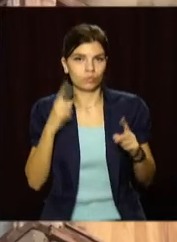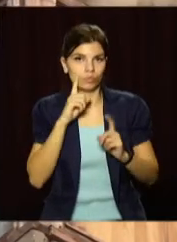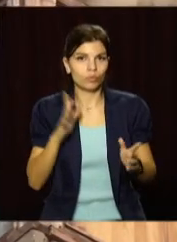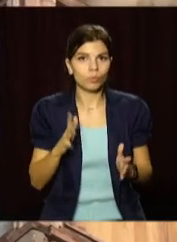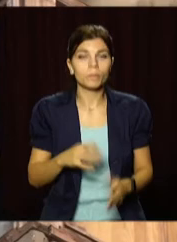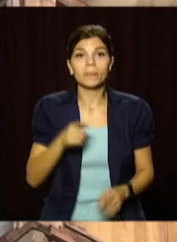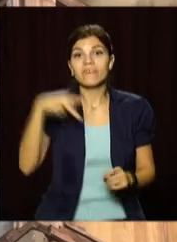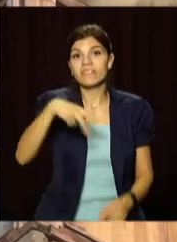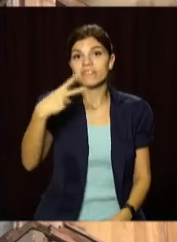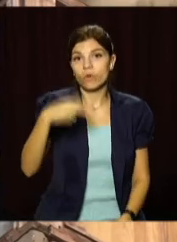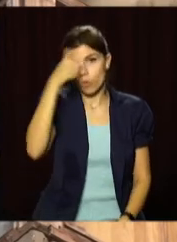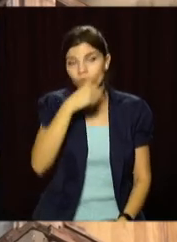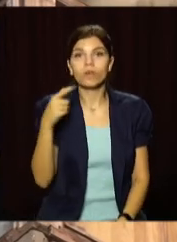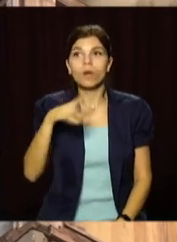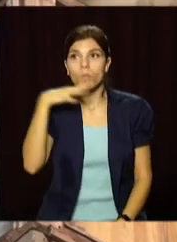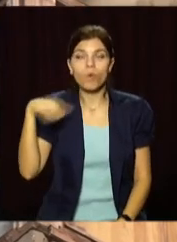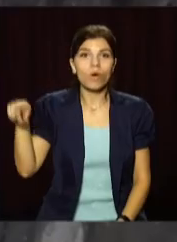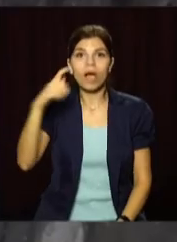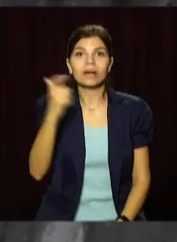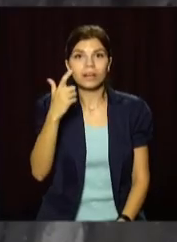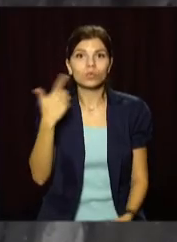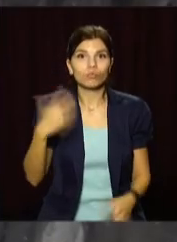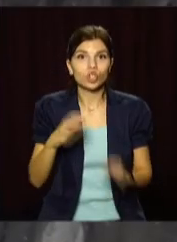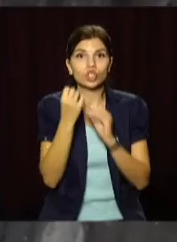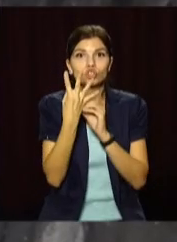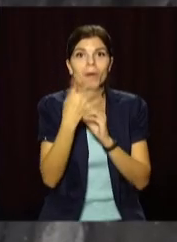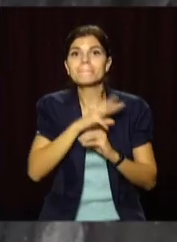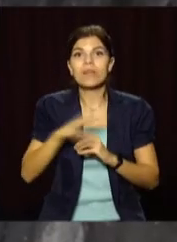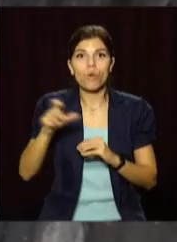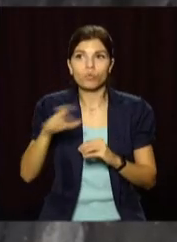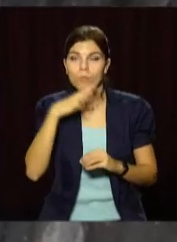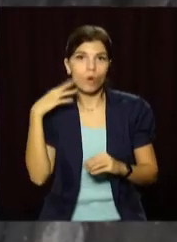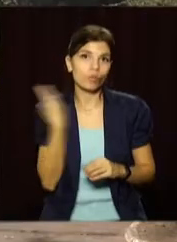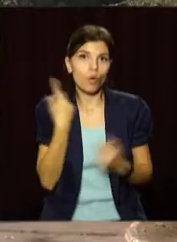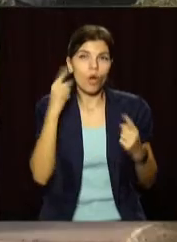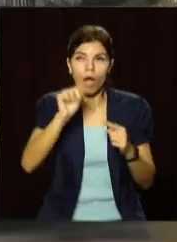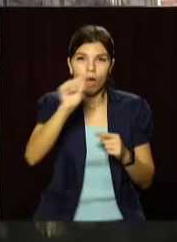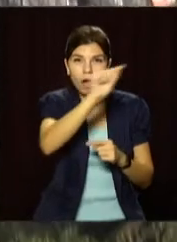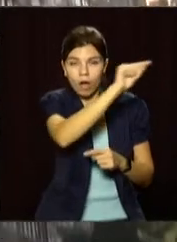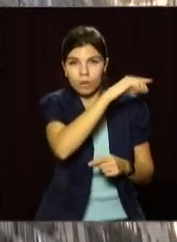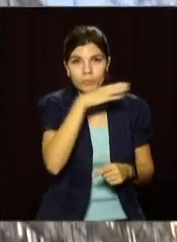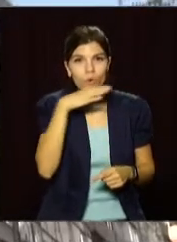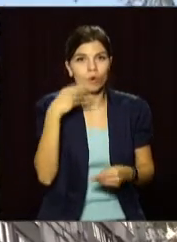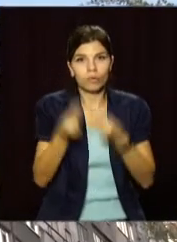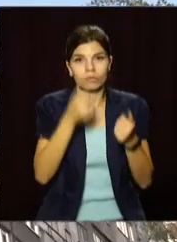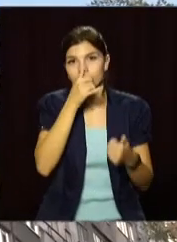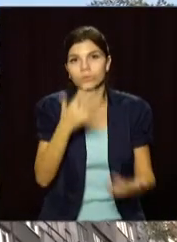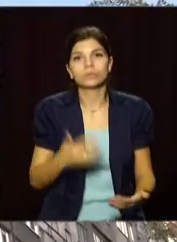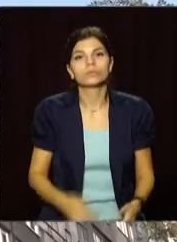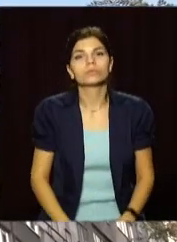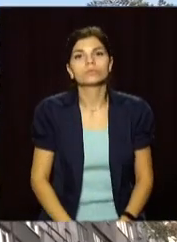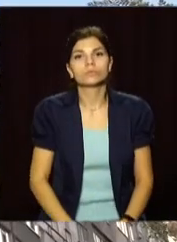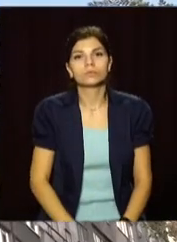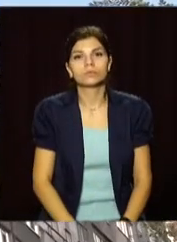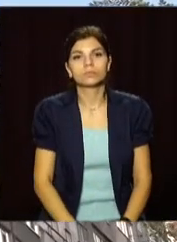У 2020 році дніпряни заборгували за розподіл газу вже 14 мільйонів гривень. Марія Требушенко, Сергій Азовських, Open